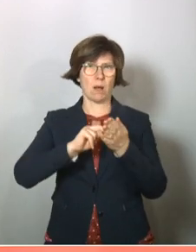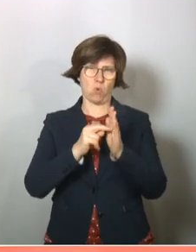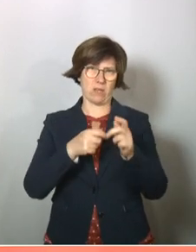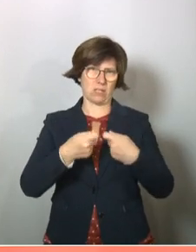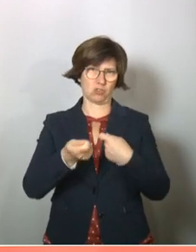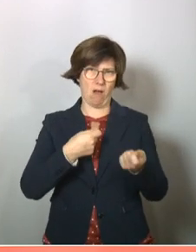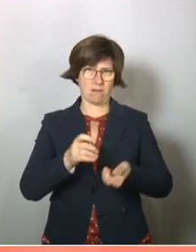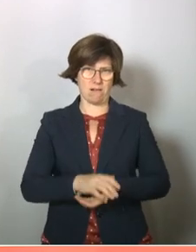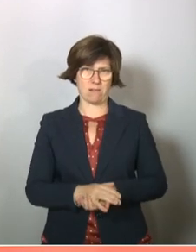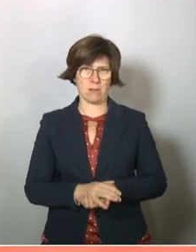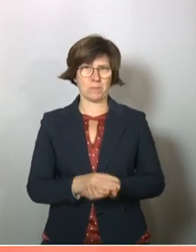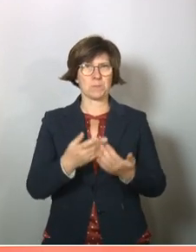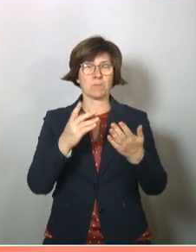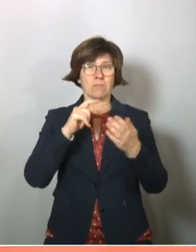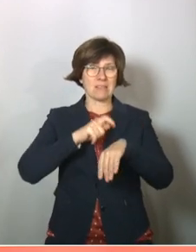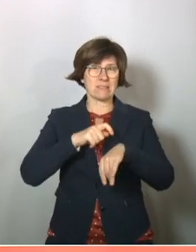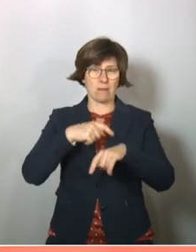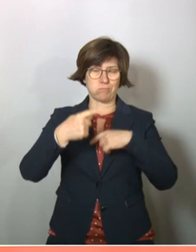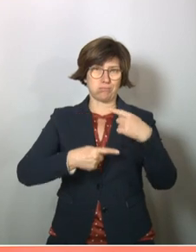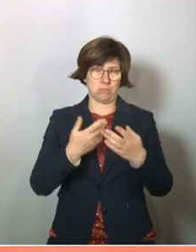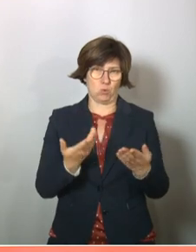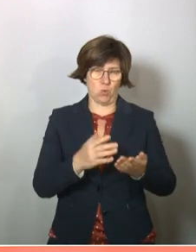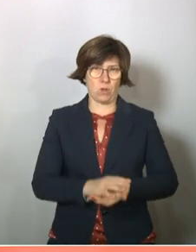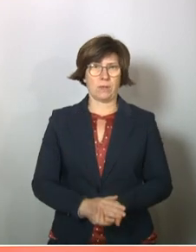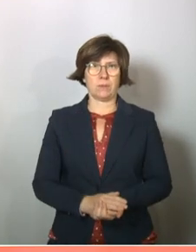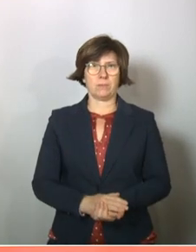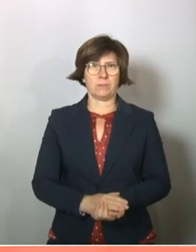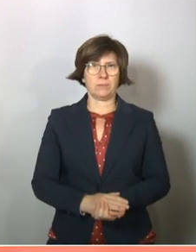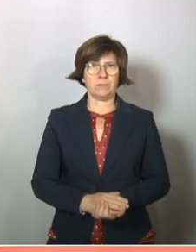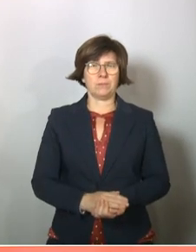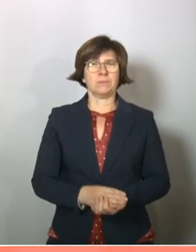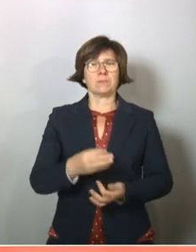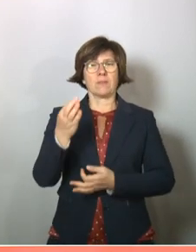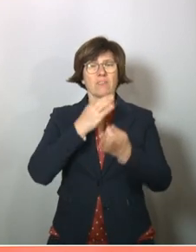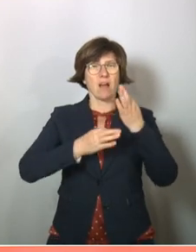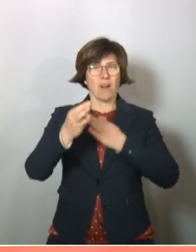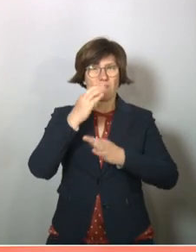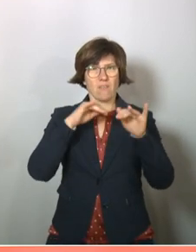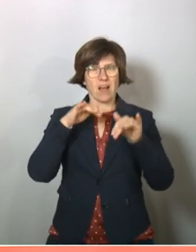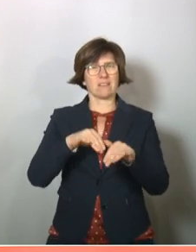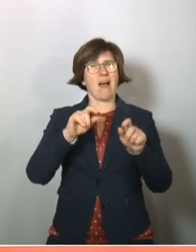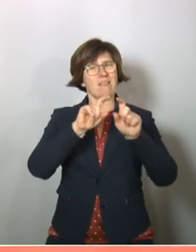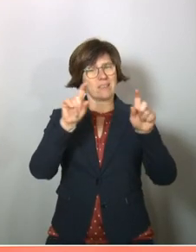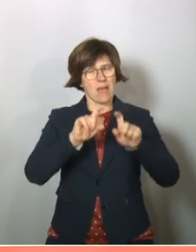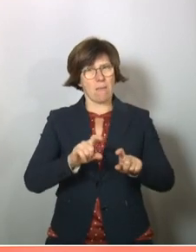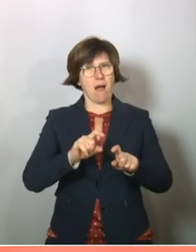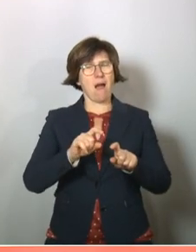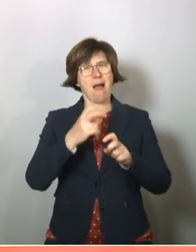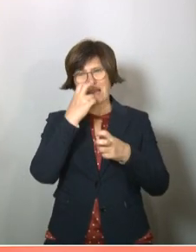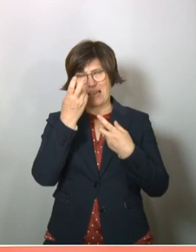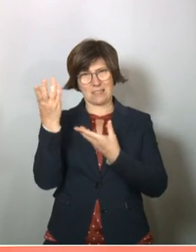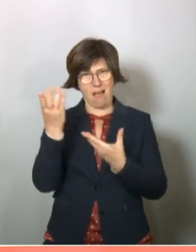dieser Krisenzeit und die ja immer noch anhält? Zu diesen Fragen haben wir, unter Themen haben wir folgende